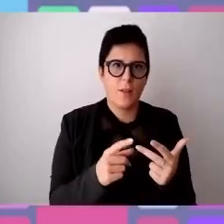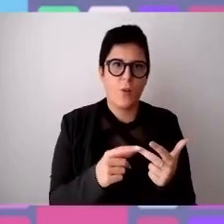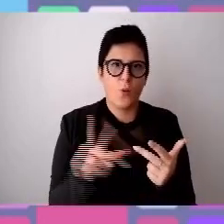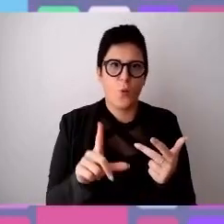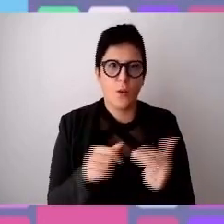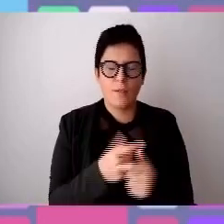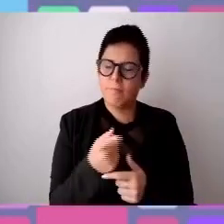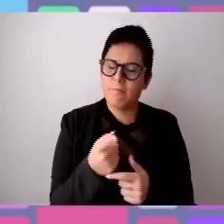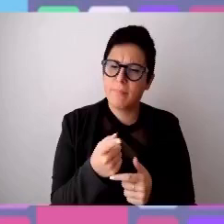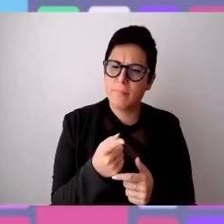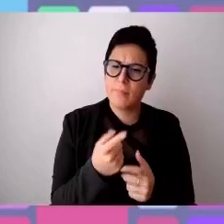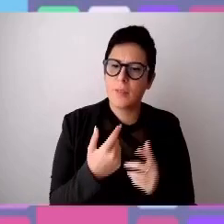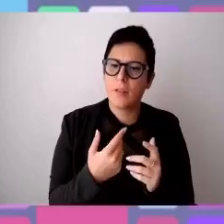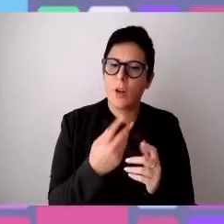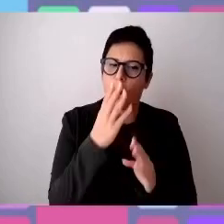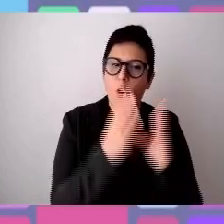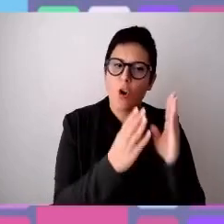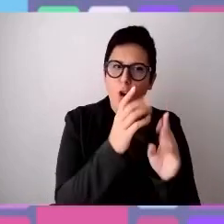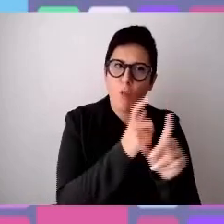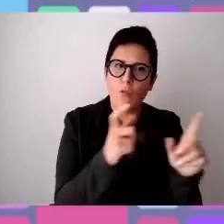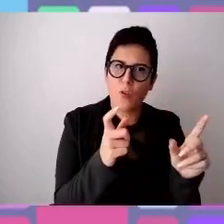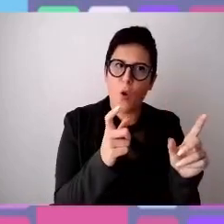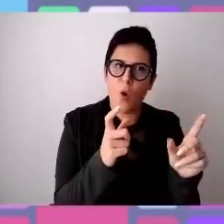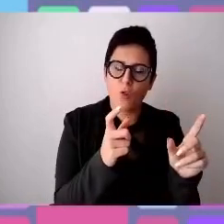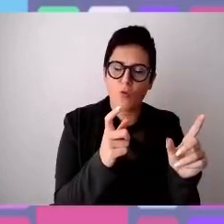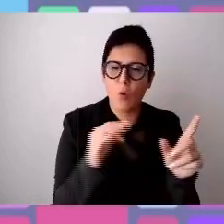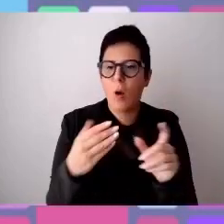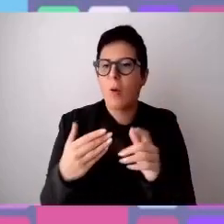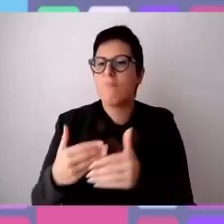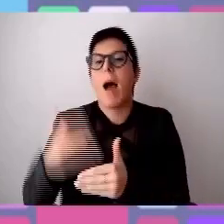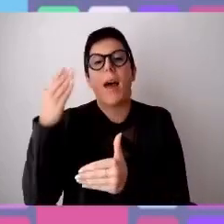è più difficoltoso confrontarsi con le persone o con le barriere architettoniche